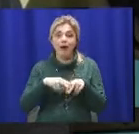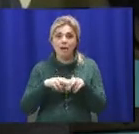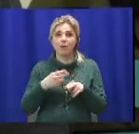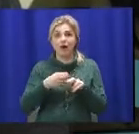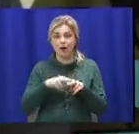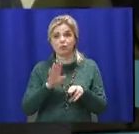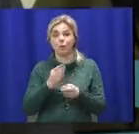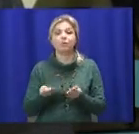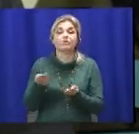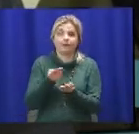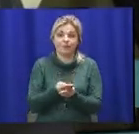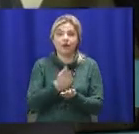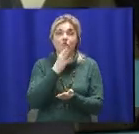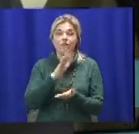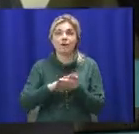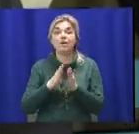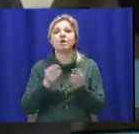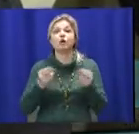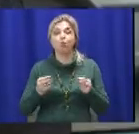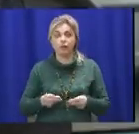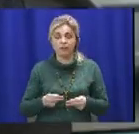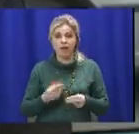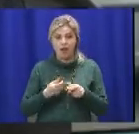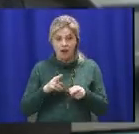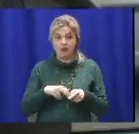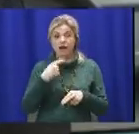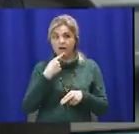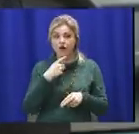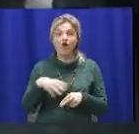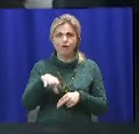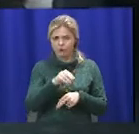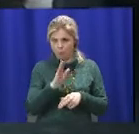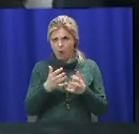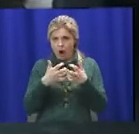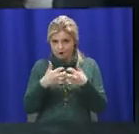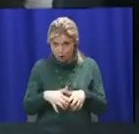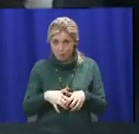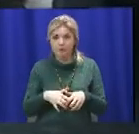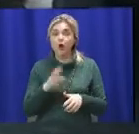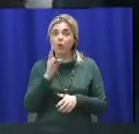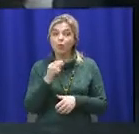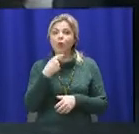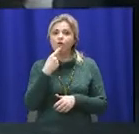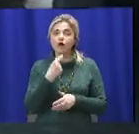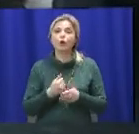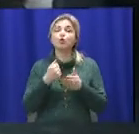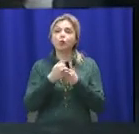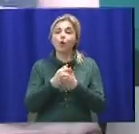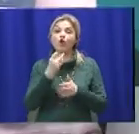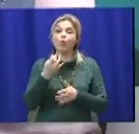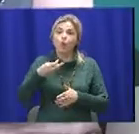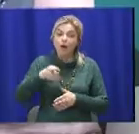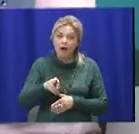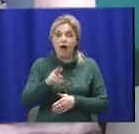при заключенні декларації в пакет документів. Це ми говоримо, коли вже все буде автоматизовано. Але ж, кажуть, до липня місяця,